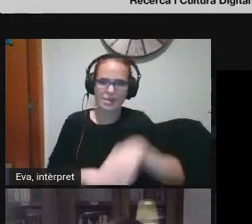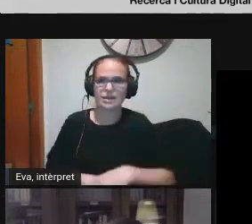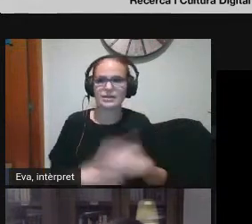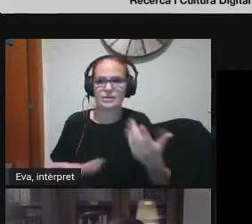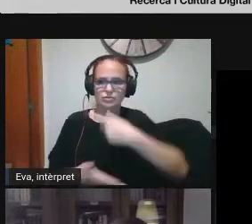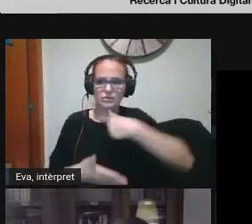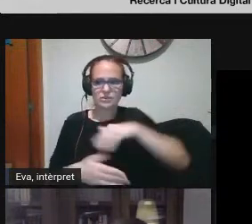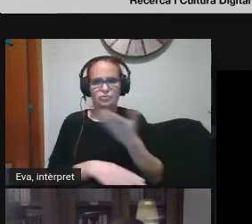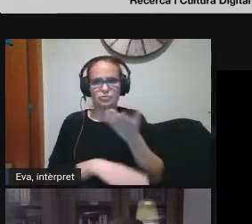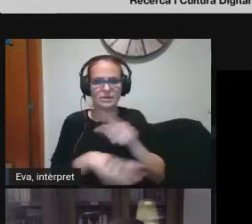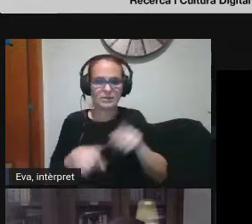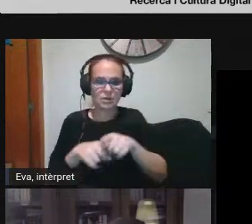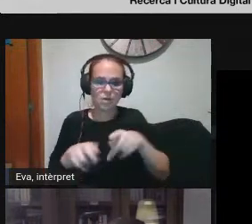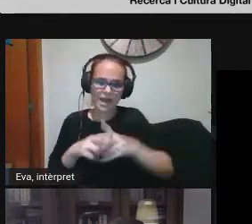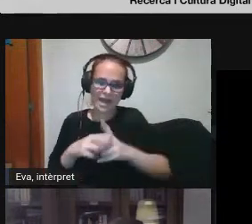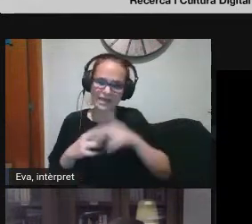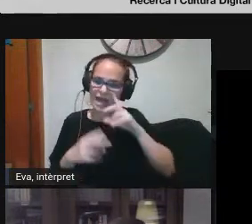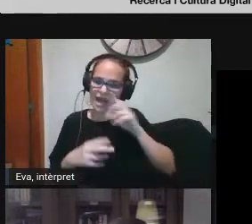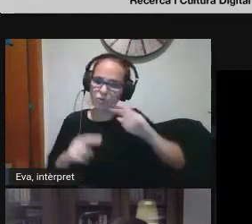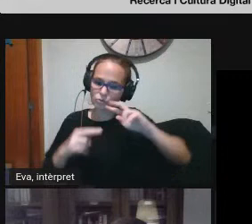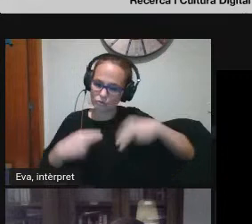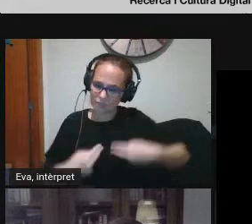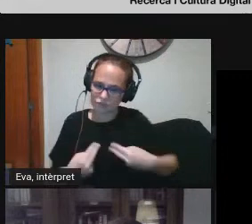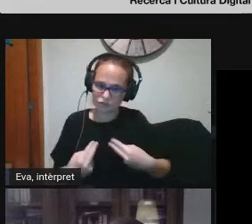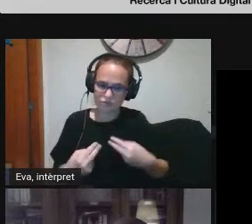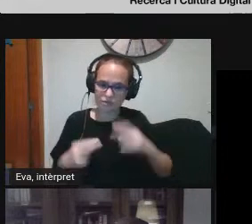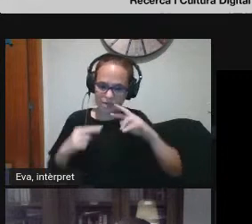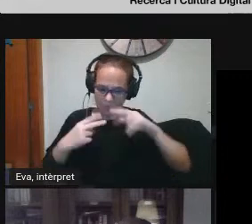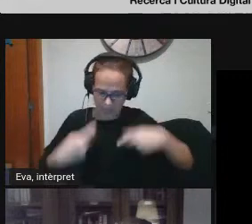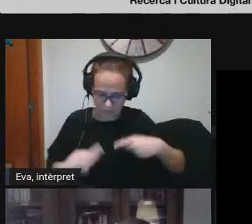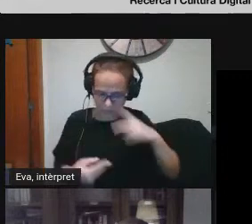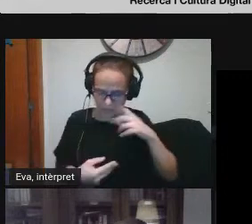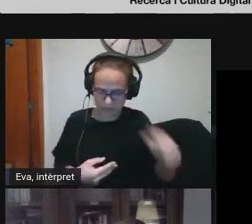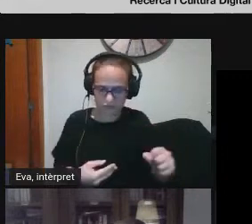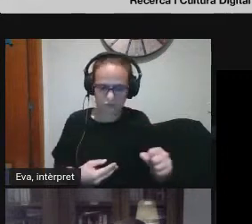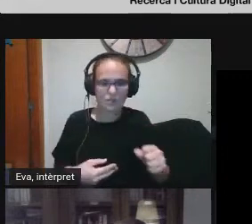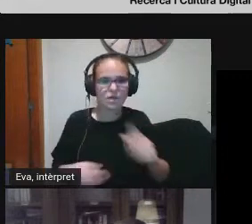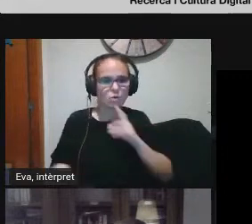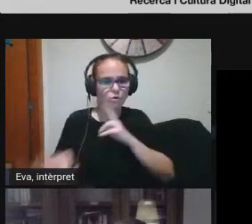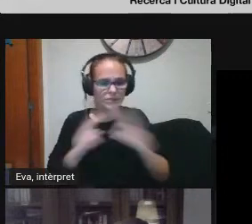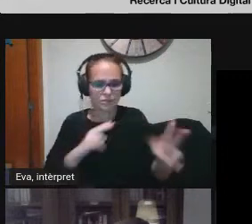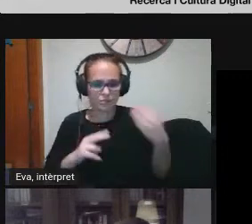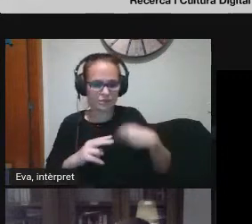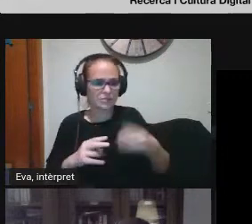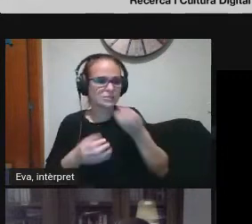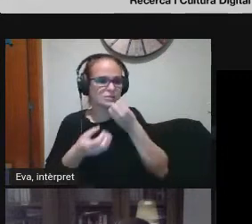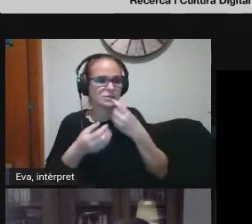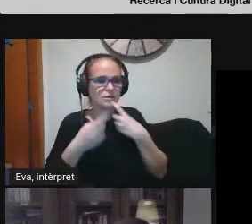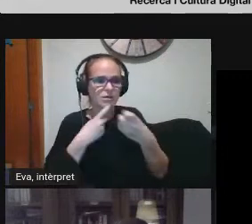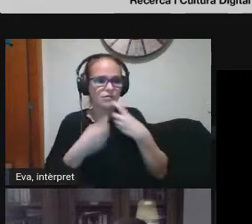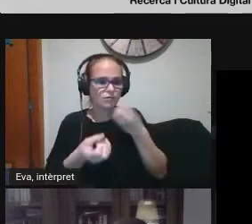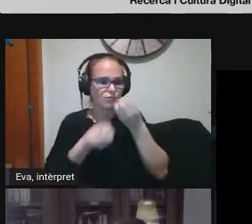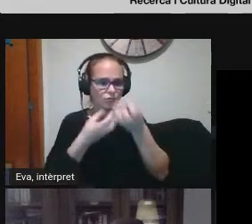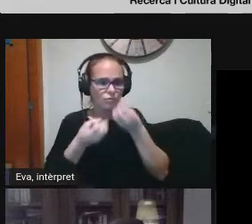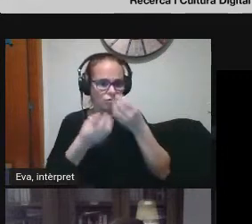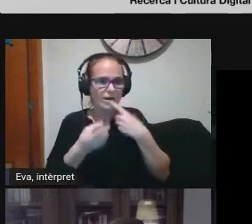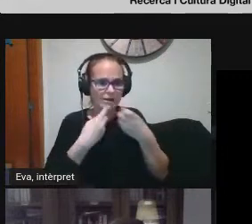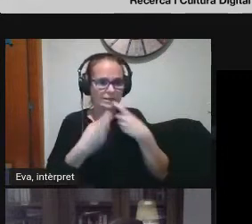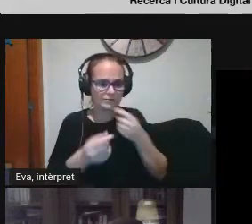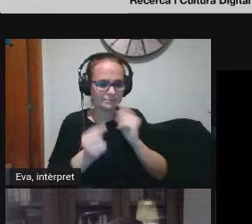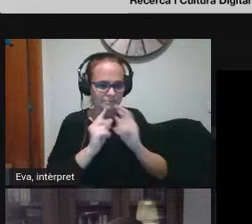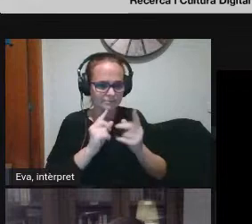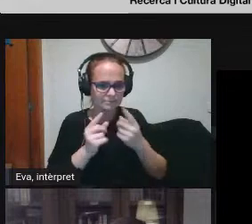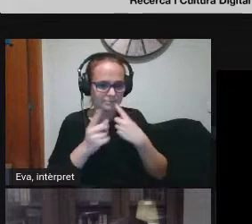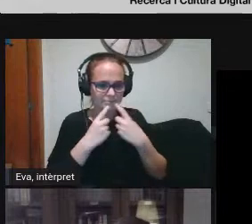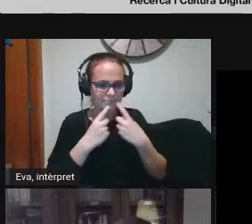proposem que com a eina d'autodiagnosi contesteu aquest formulari sobre la vostra competència digital d'un docent que